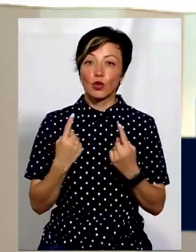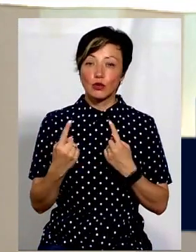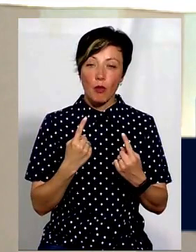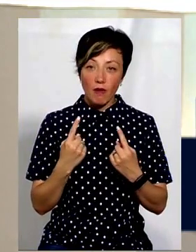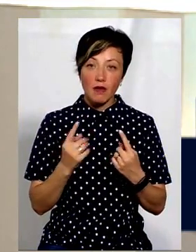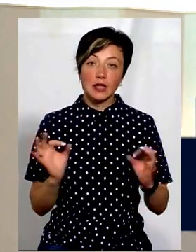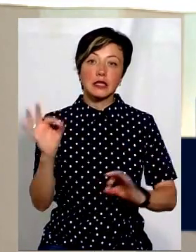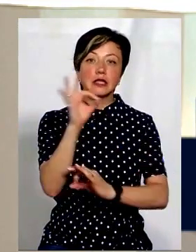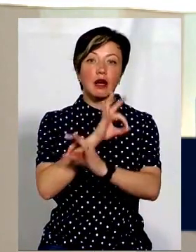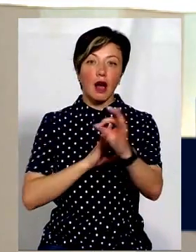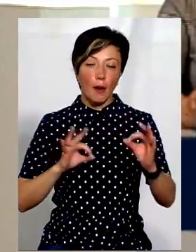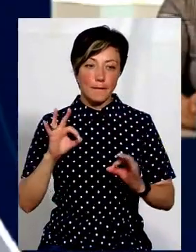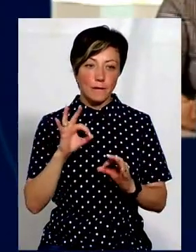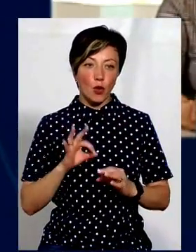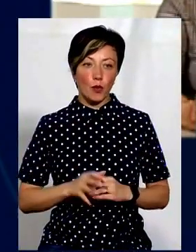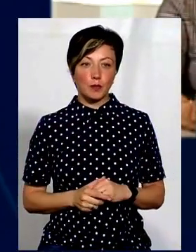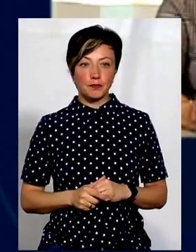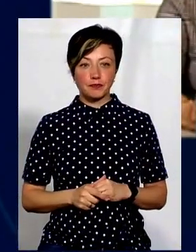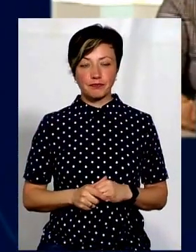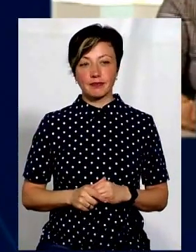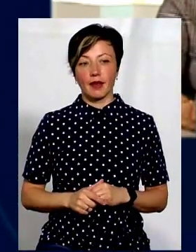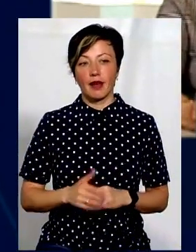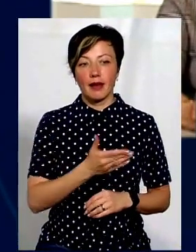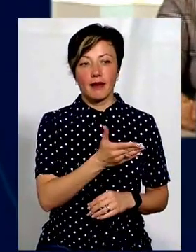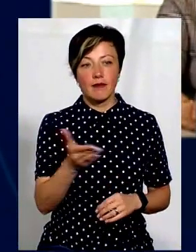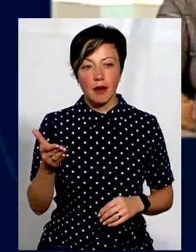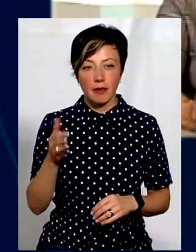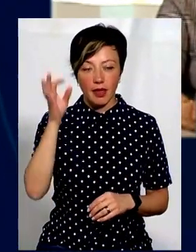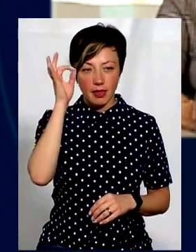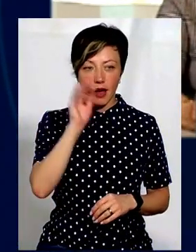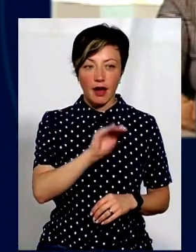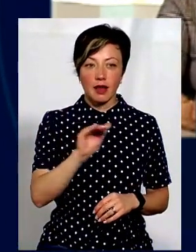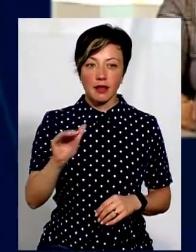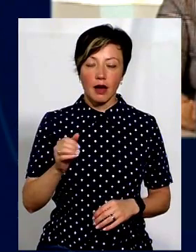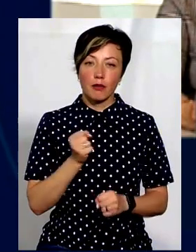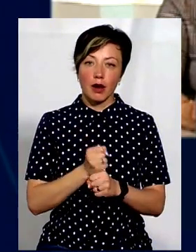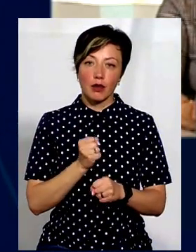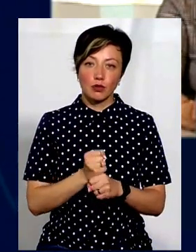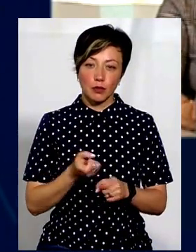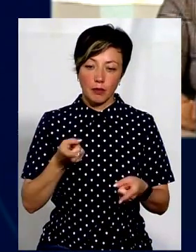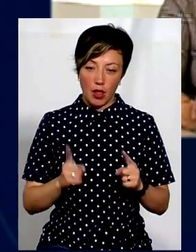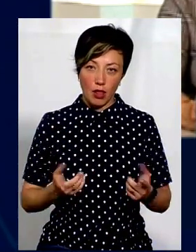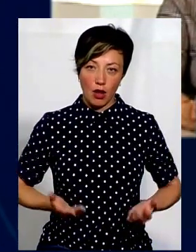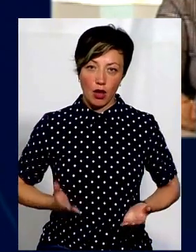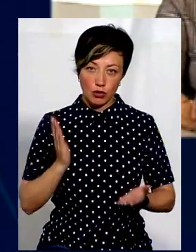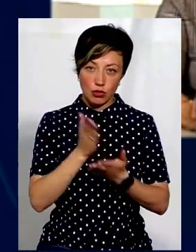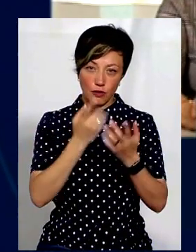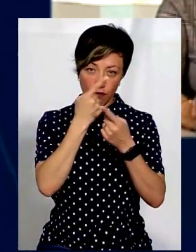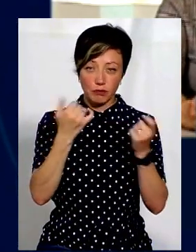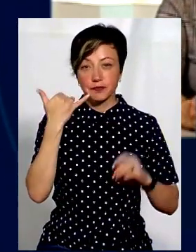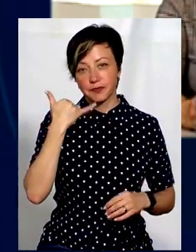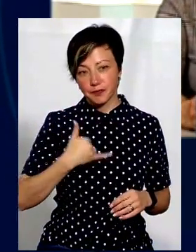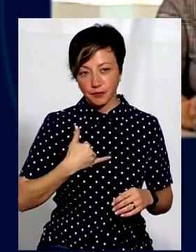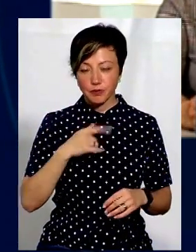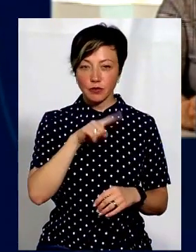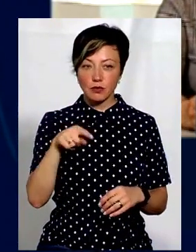скайпом. А вам я нагадаю, що ми працюємо наживо, ви можете телефонувати